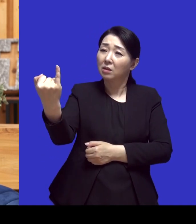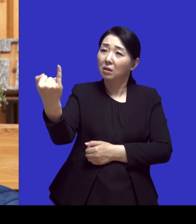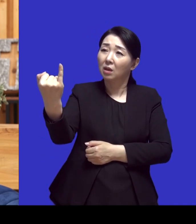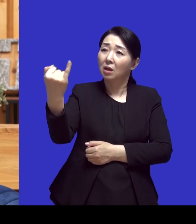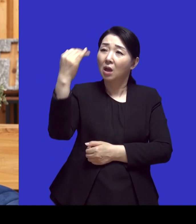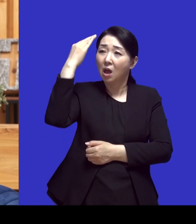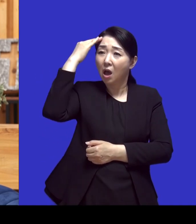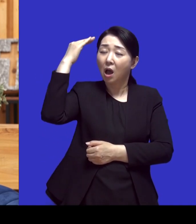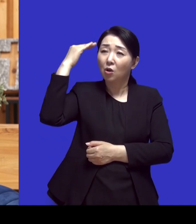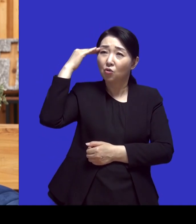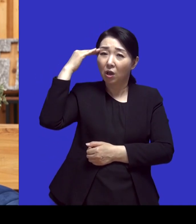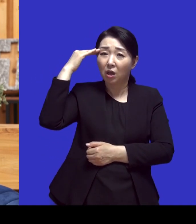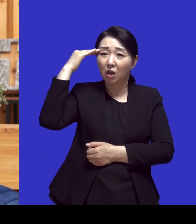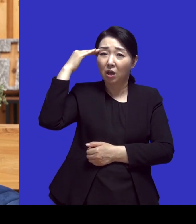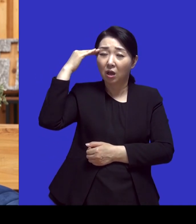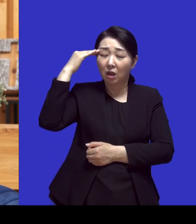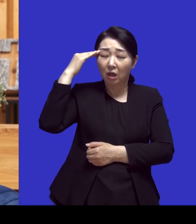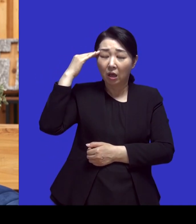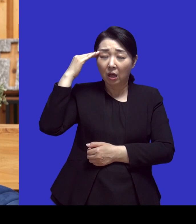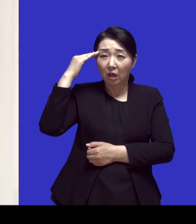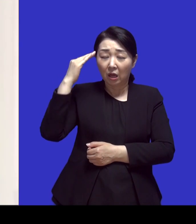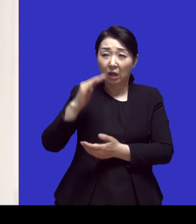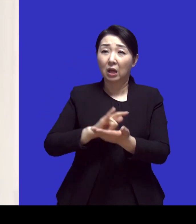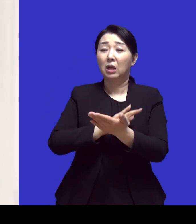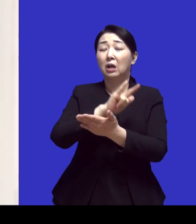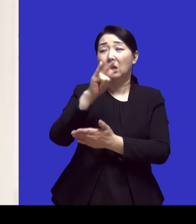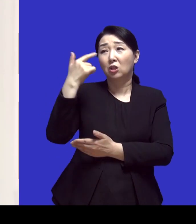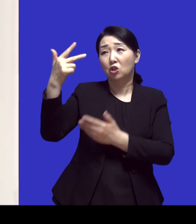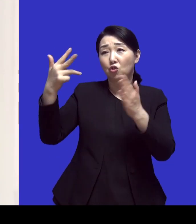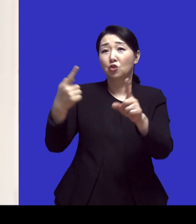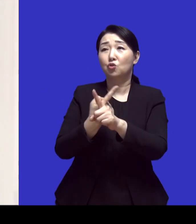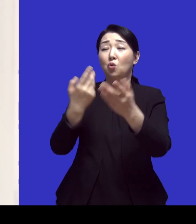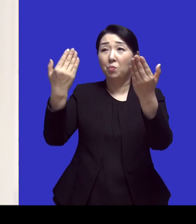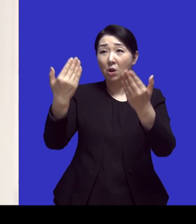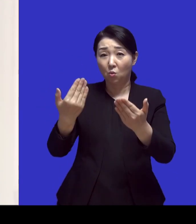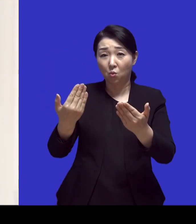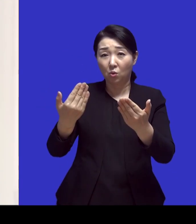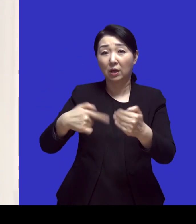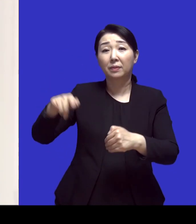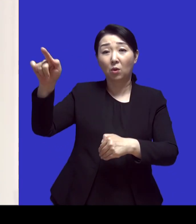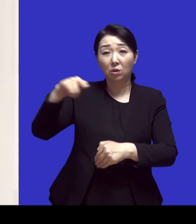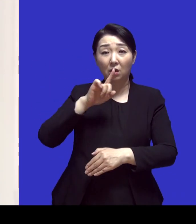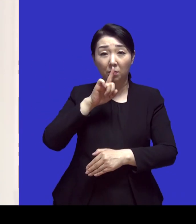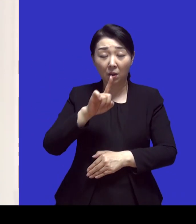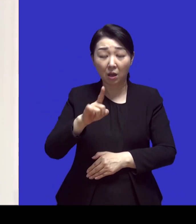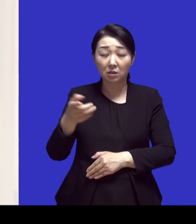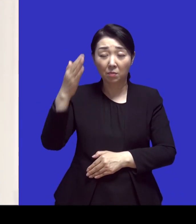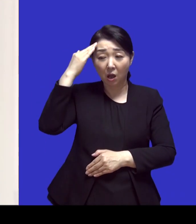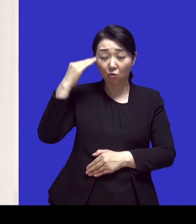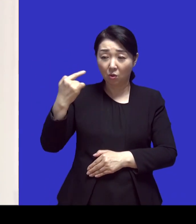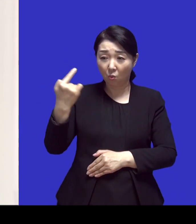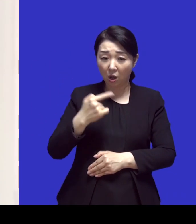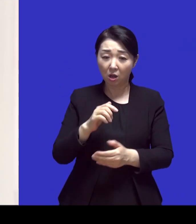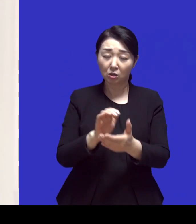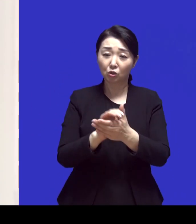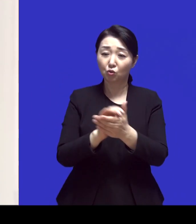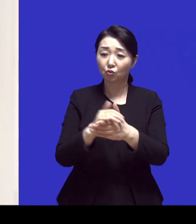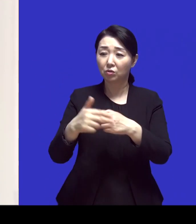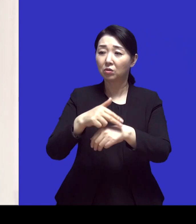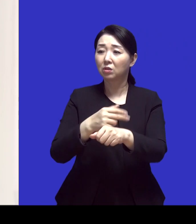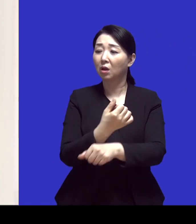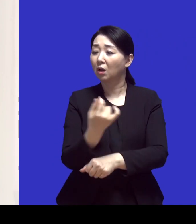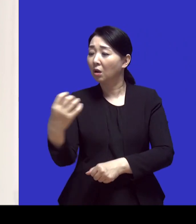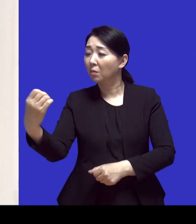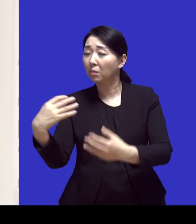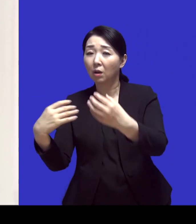일주일 정도 가서 치료를 좀 받고 오겠다고 네 한국에 나왔는데 제 이제 친구 의사들도 저를 보고 그러더니